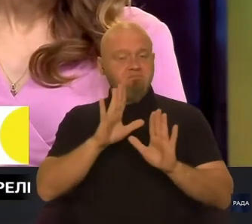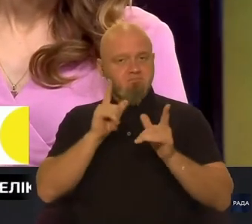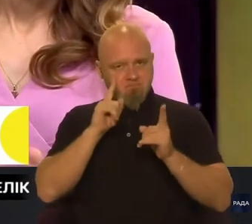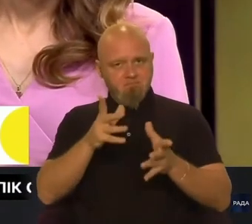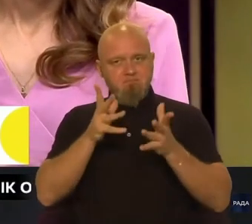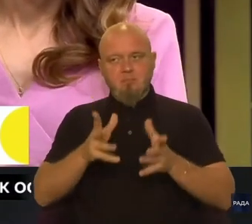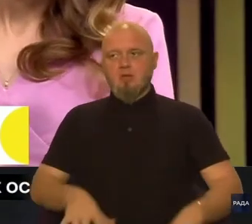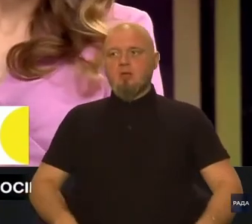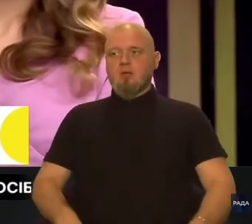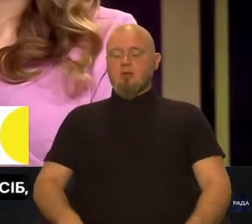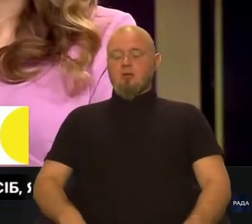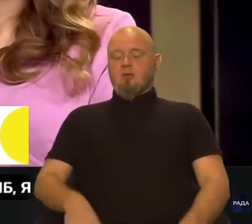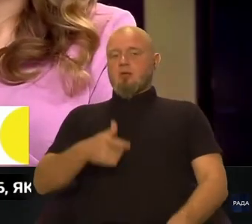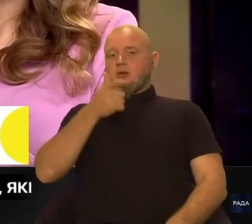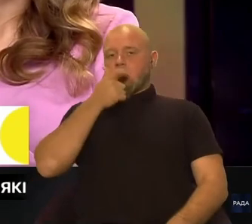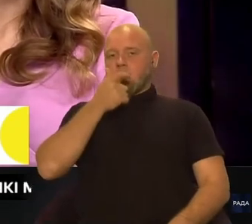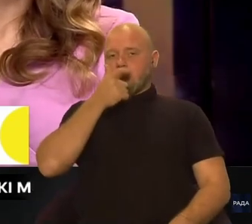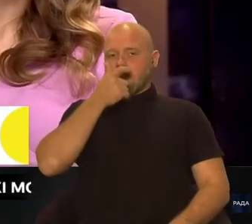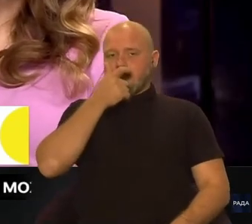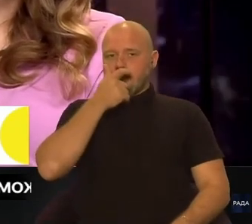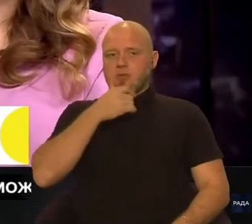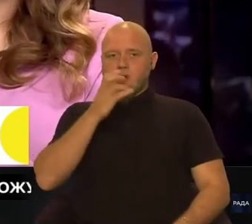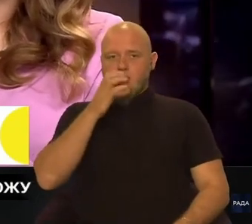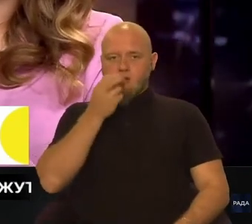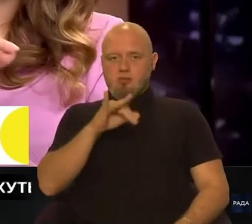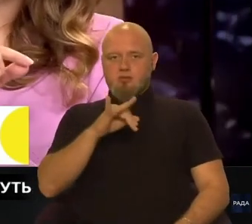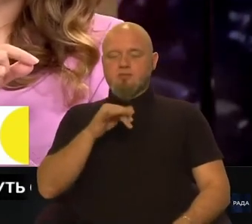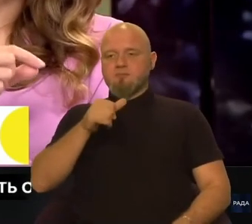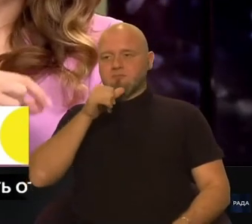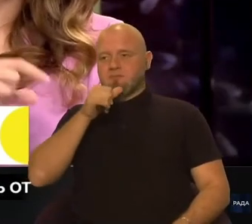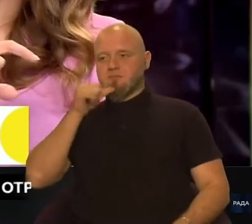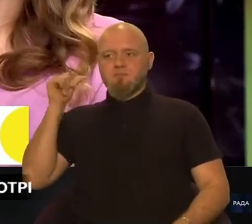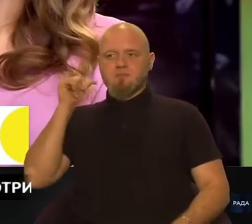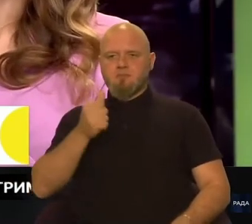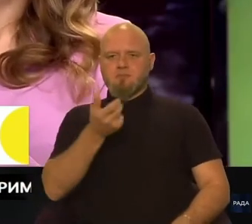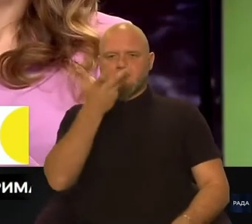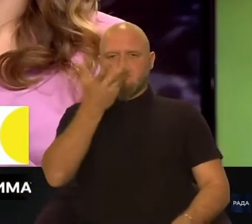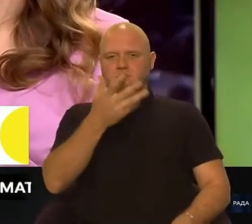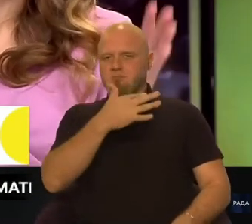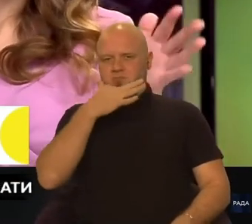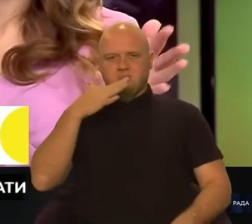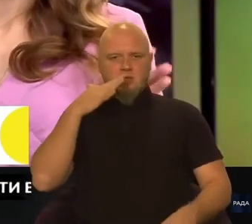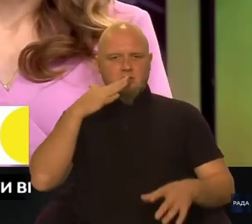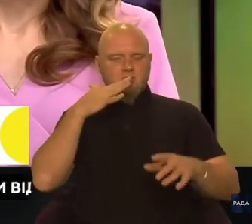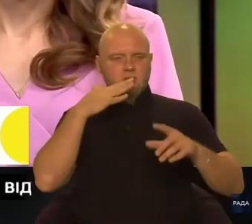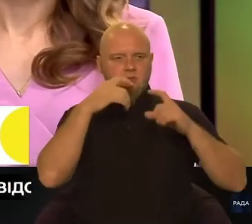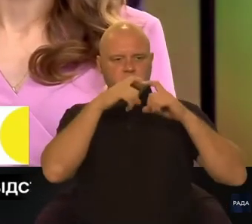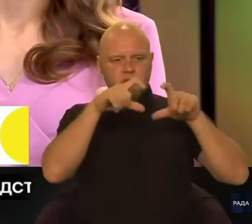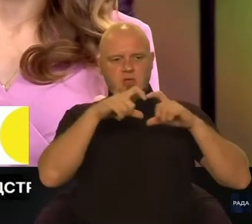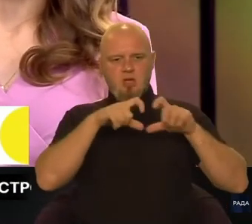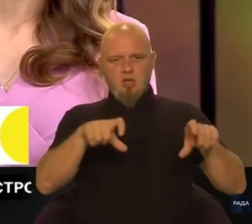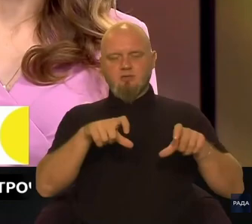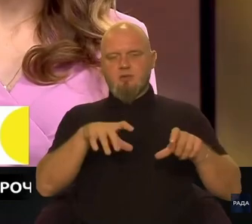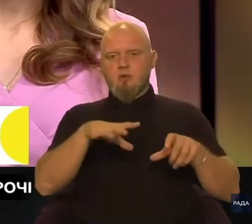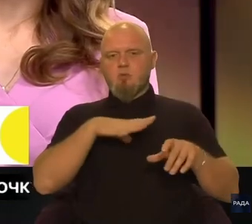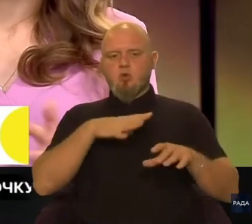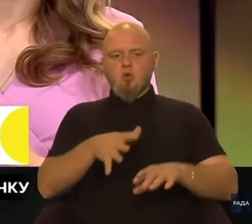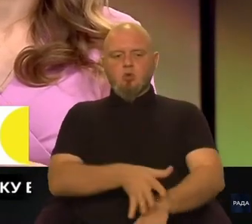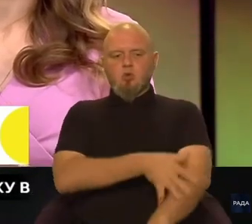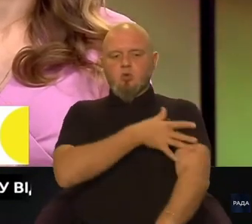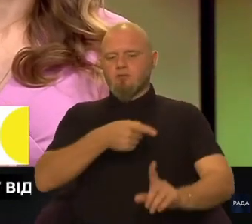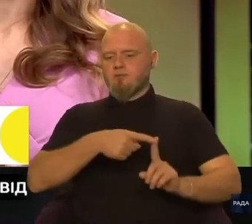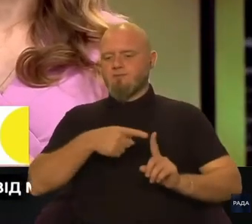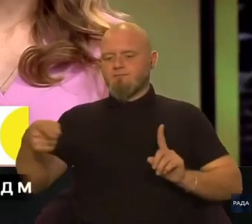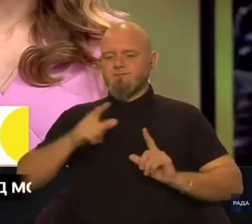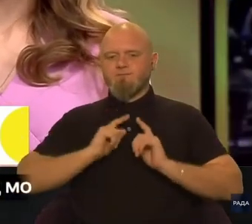Пане Андрію, торік низка освітніх закладів почали, трошки довше була вступна кампанія для тих, хто на перший